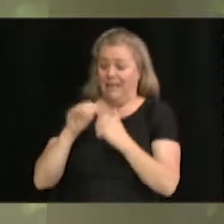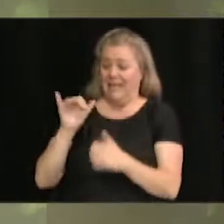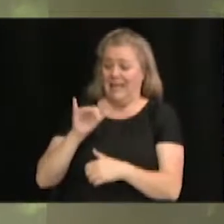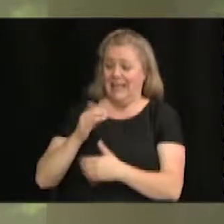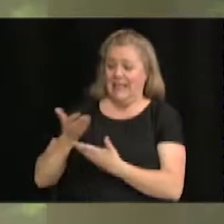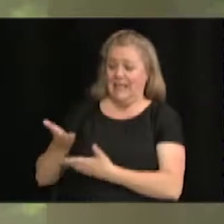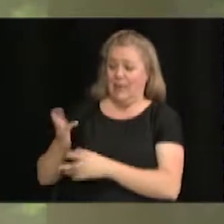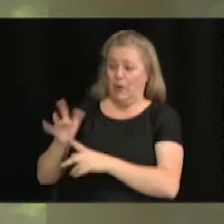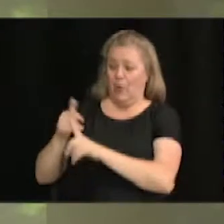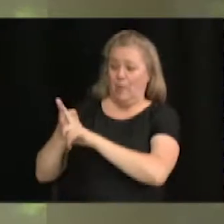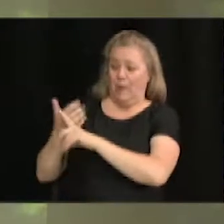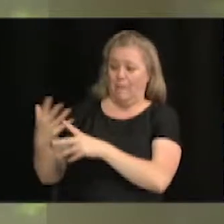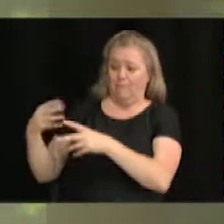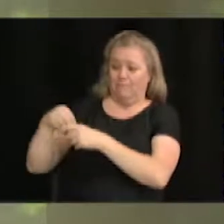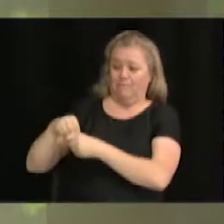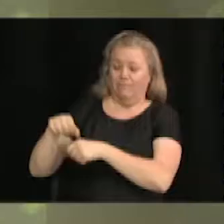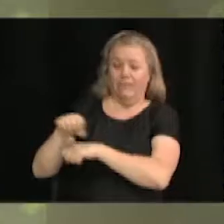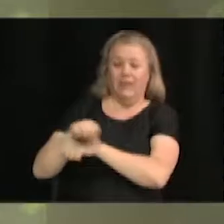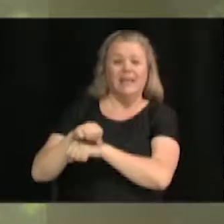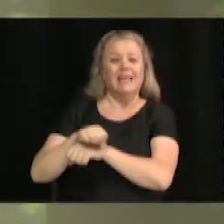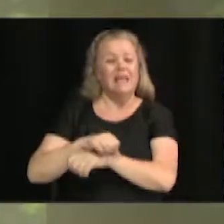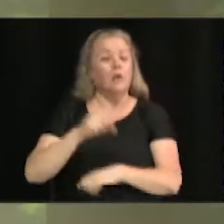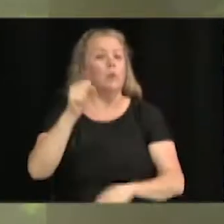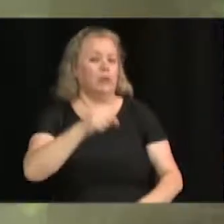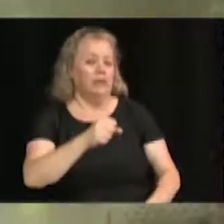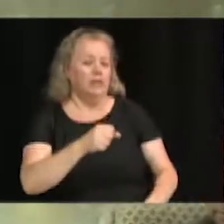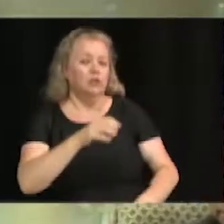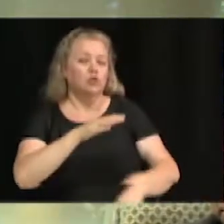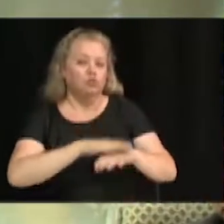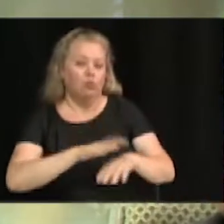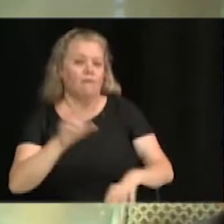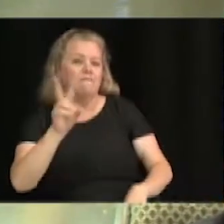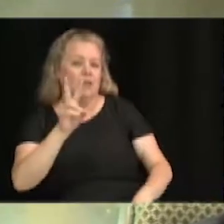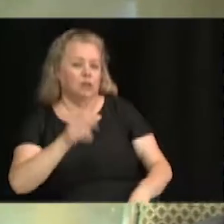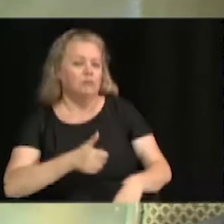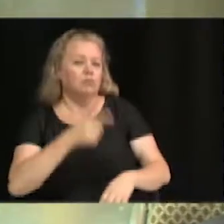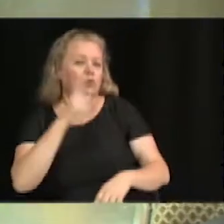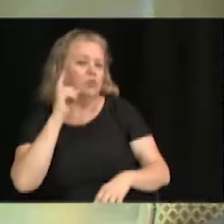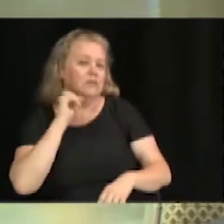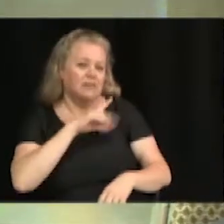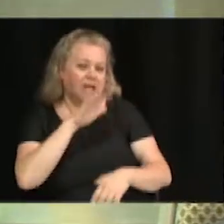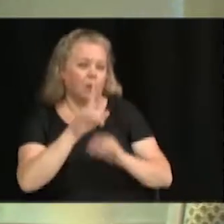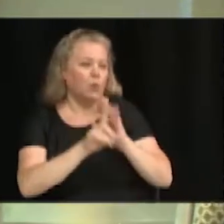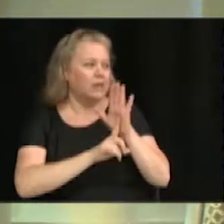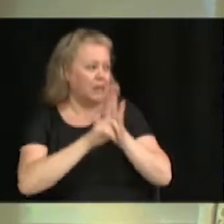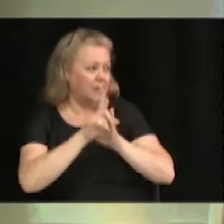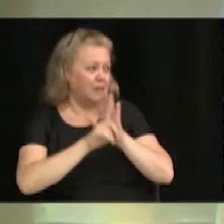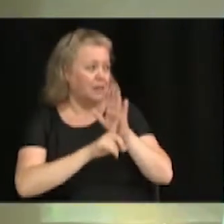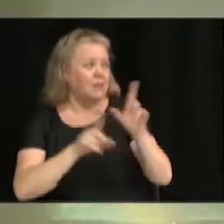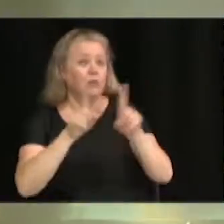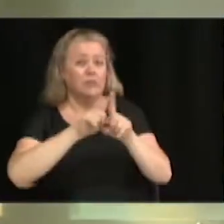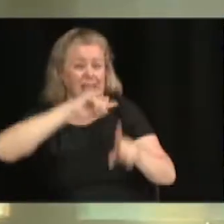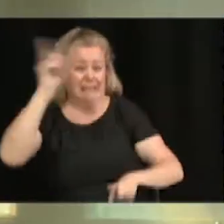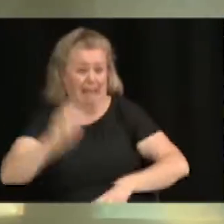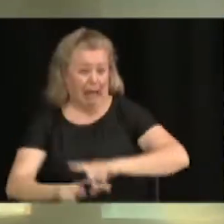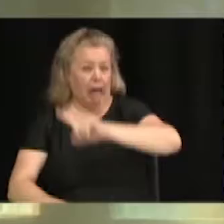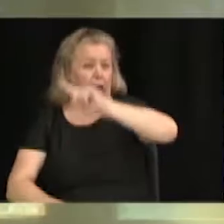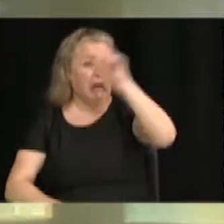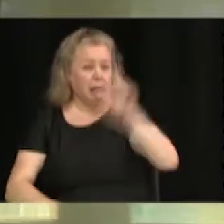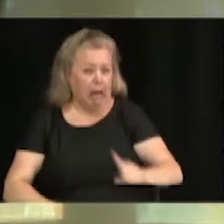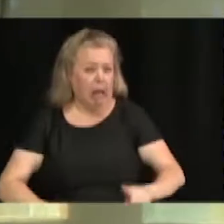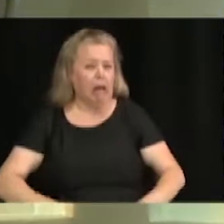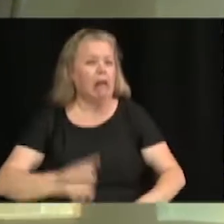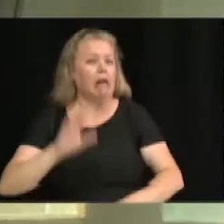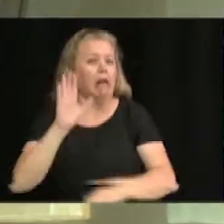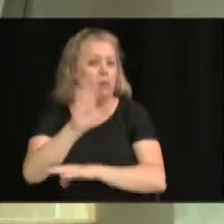de l'organisation. Effectivement, ça a plus difficile pour le vendredi, comme vous l'avez mentionné, à cause de température. Il a même grêlé à terre des jeunes à un moment donné pendant l'après